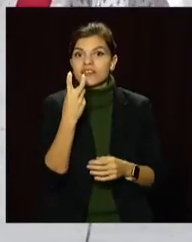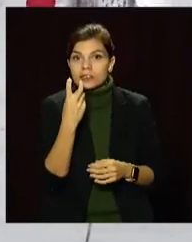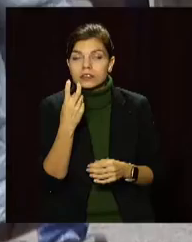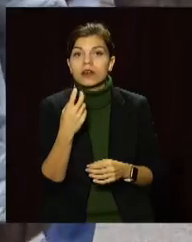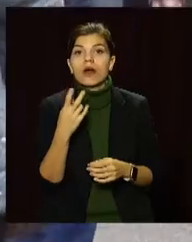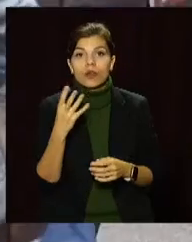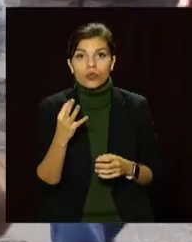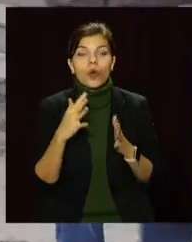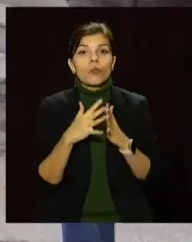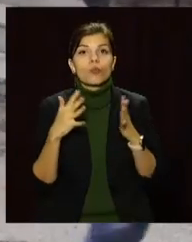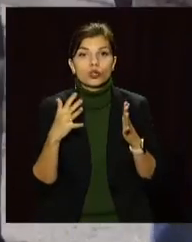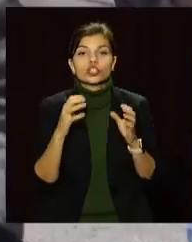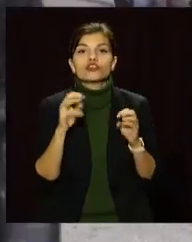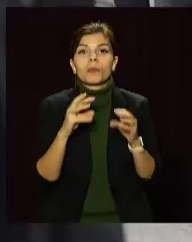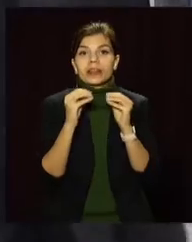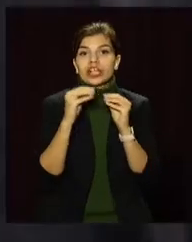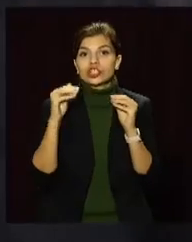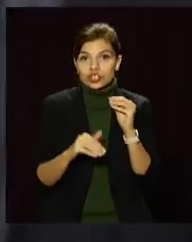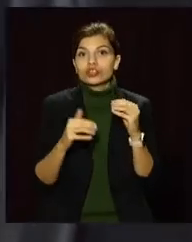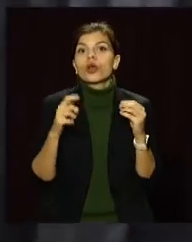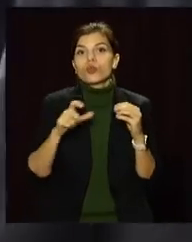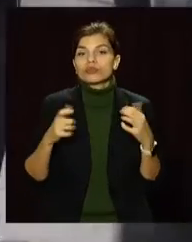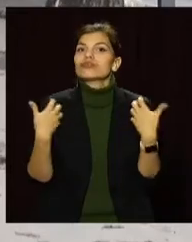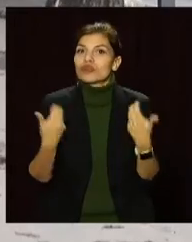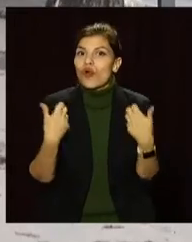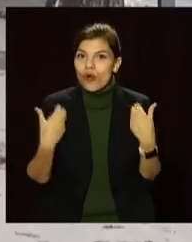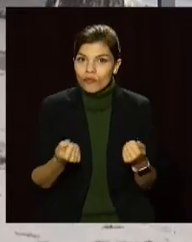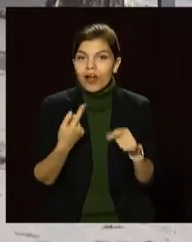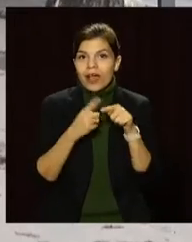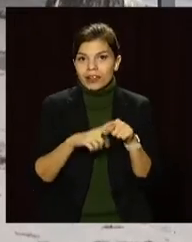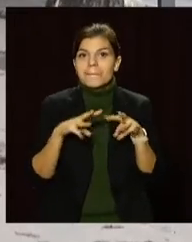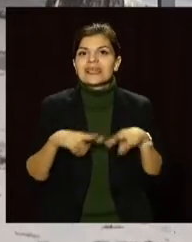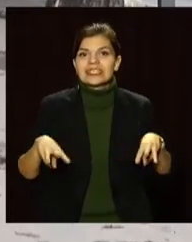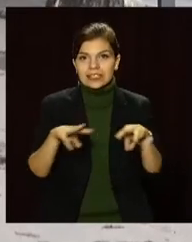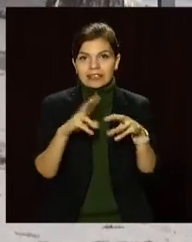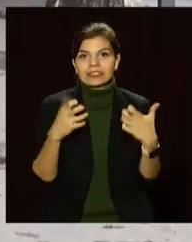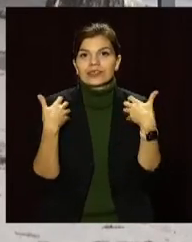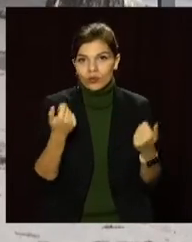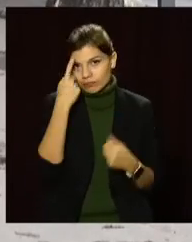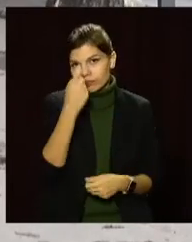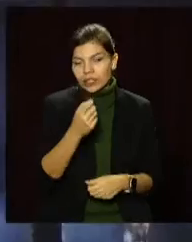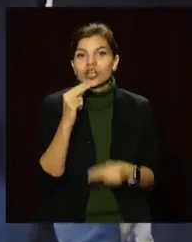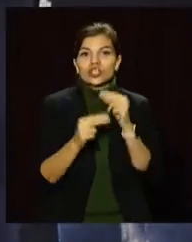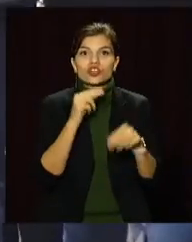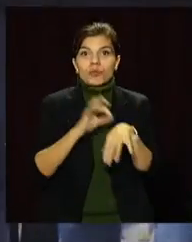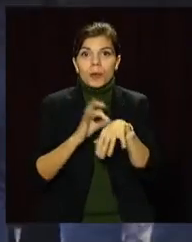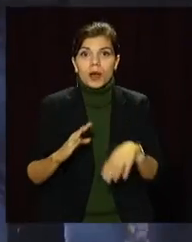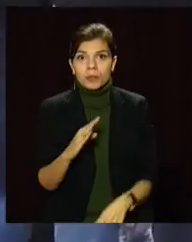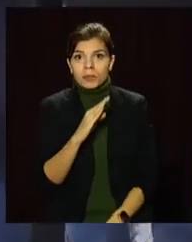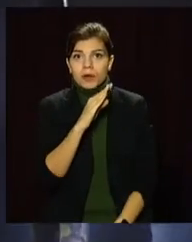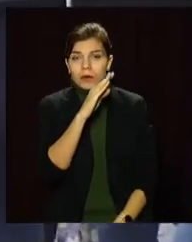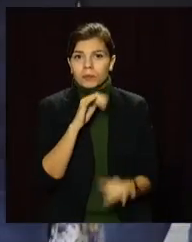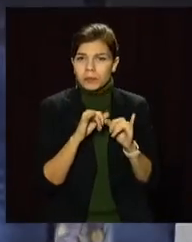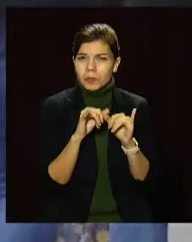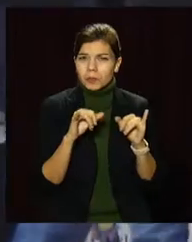Натомість більше, ніж 10 тисяч пацієнтів одужали. Про це кажуть у Міністерстві охорони здоров'я. Через різ захворюваності і